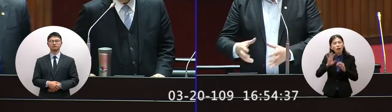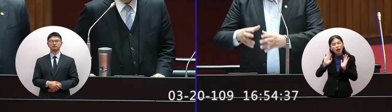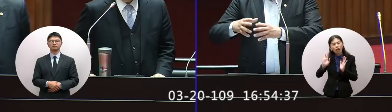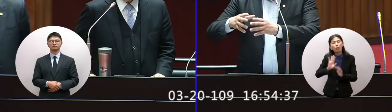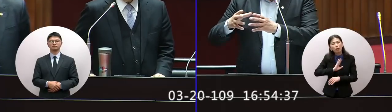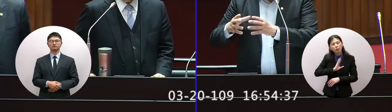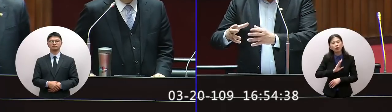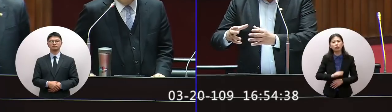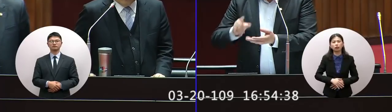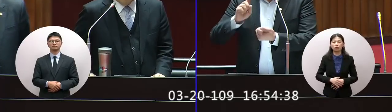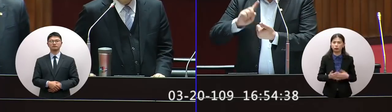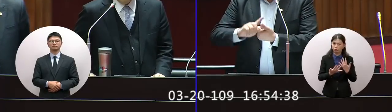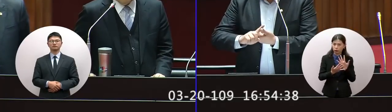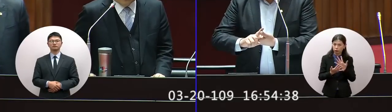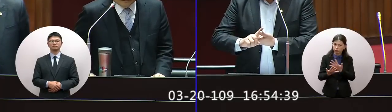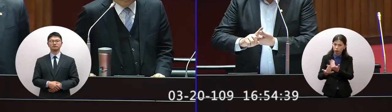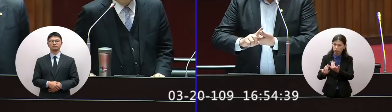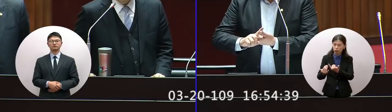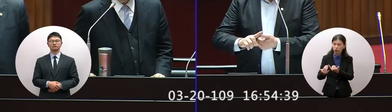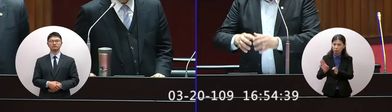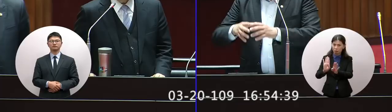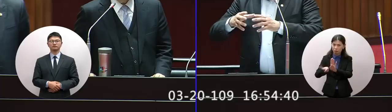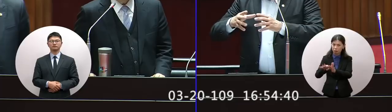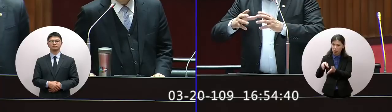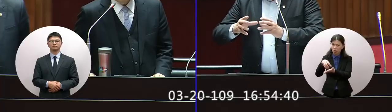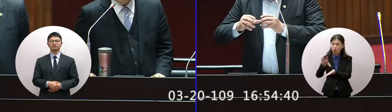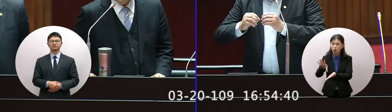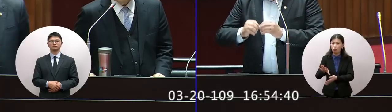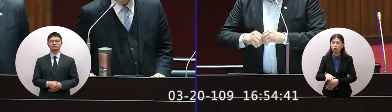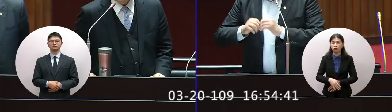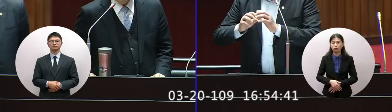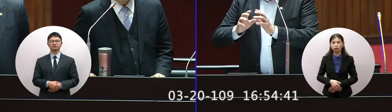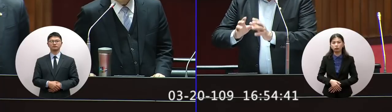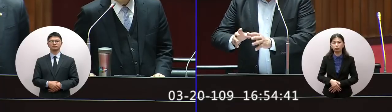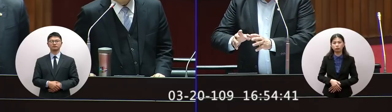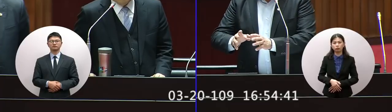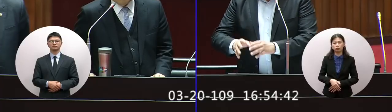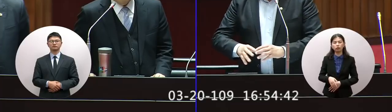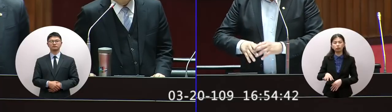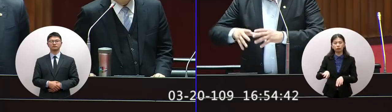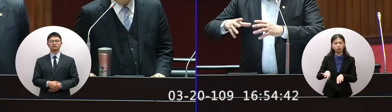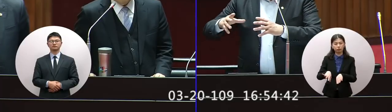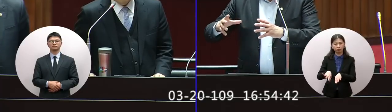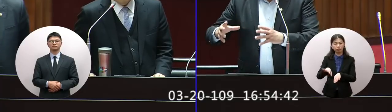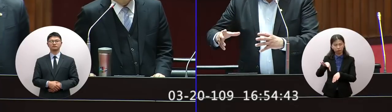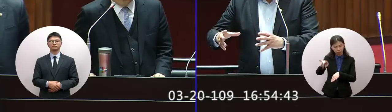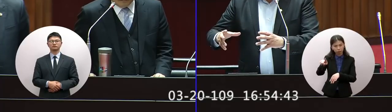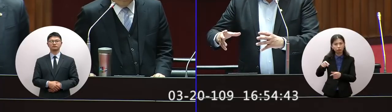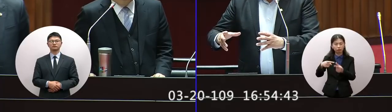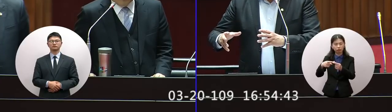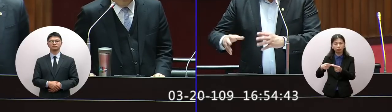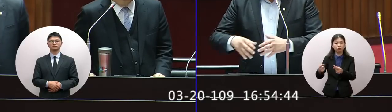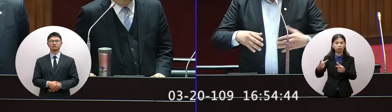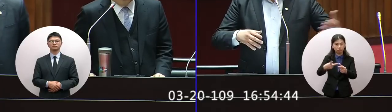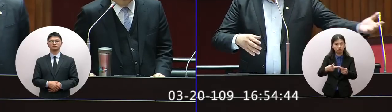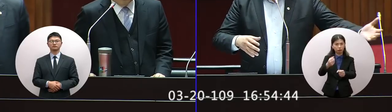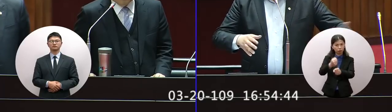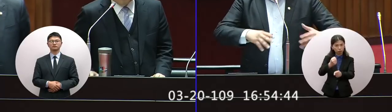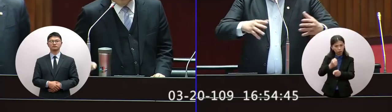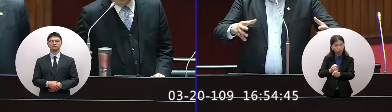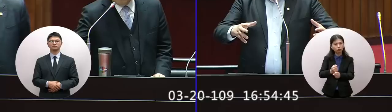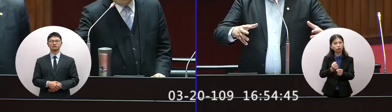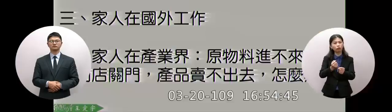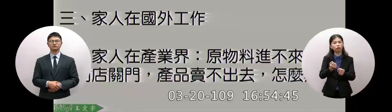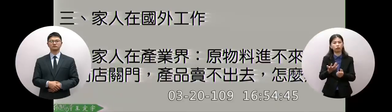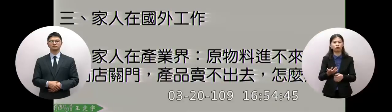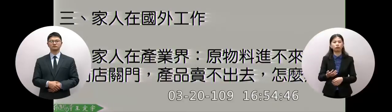所以學生他有註冊證明OK 所以先市數量先從這邊開始接下來是工作就業國外包含